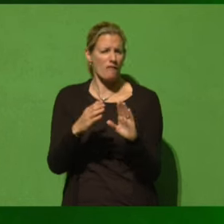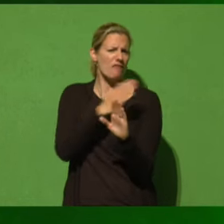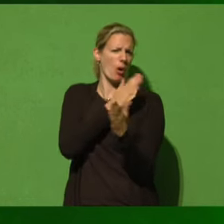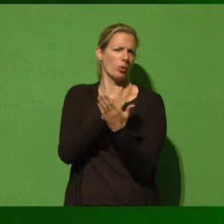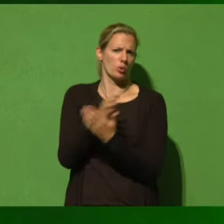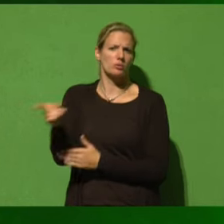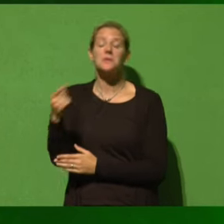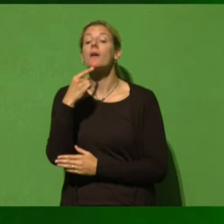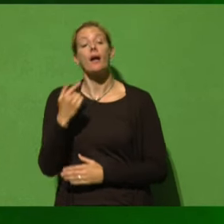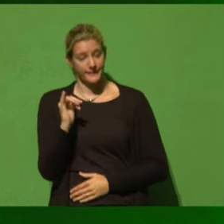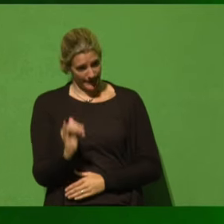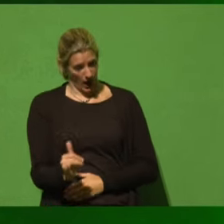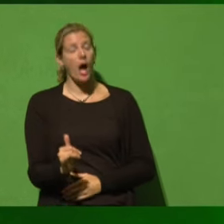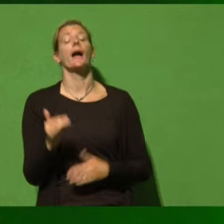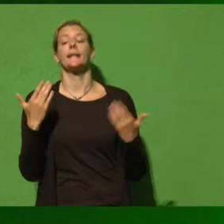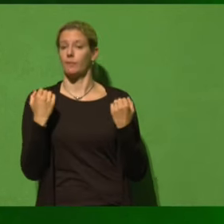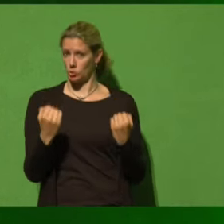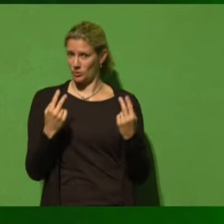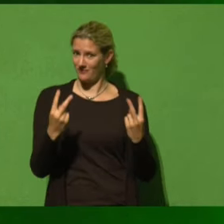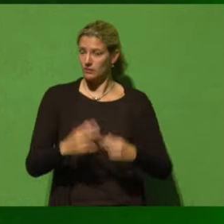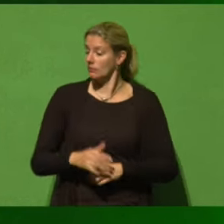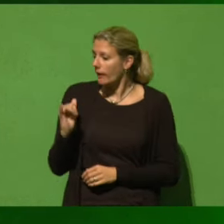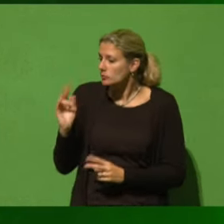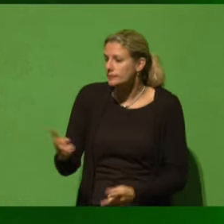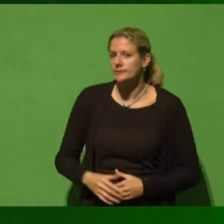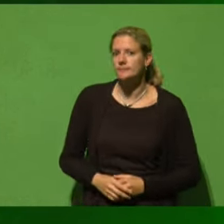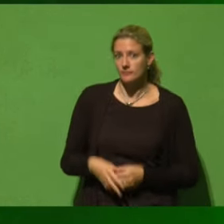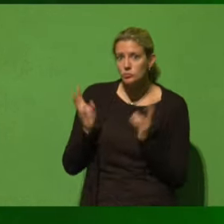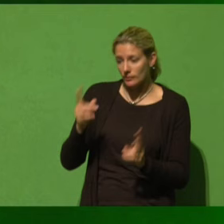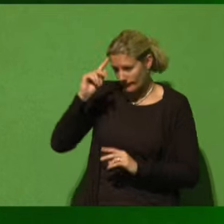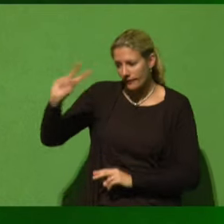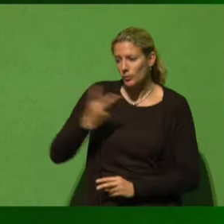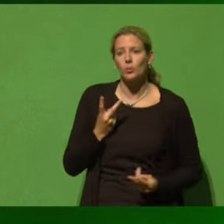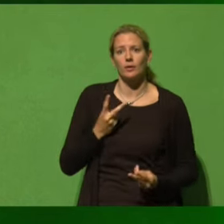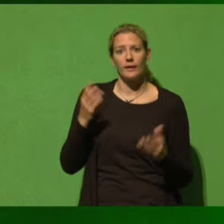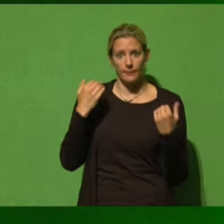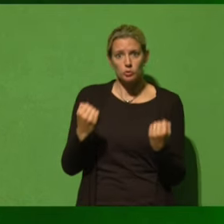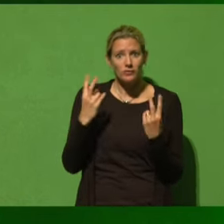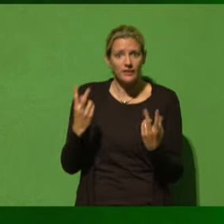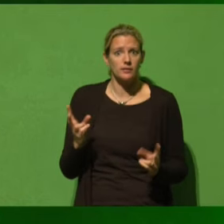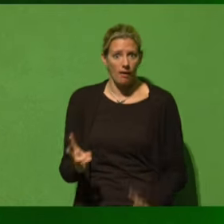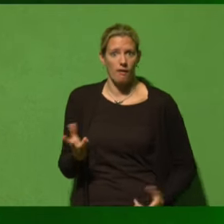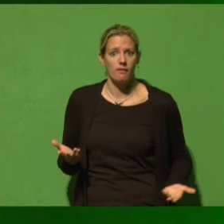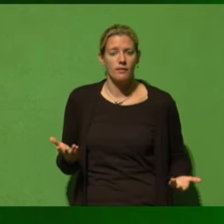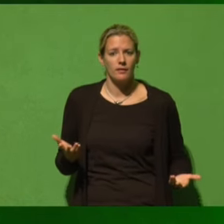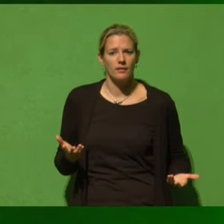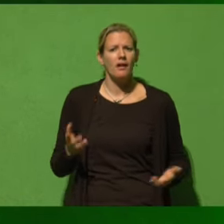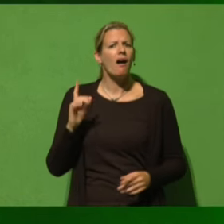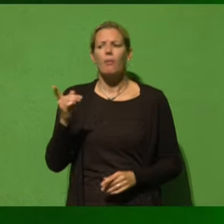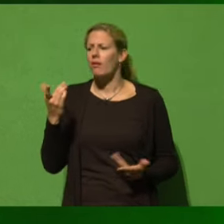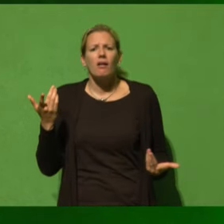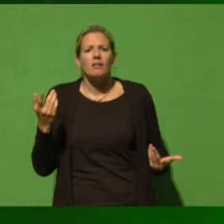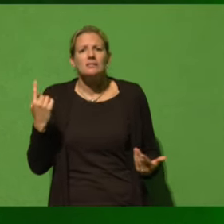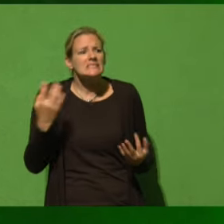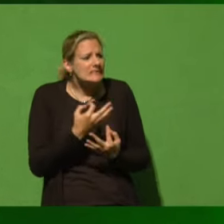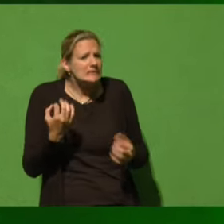Klimaschutz ist wichtig. Ja, Klimaschutz ist wichtig. Da hat sie recht, die Frau Merkel. Klimaschutz ist wichtig. Aber warum passiert dann so